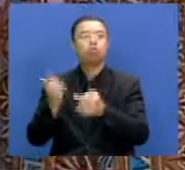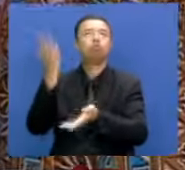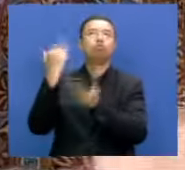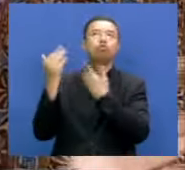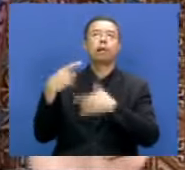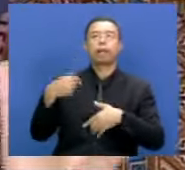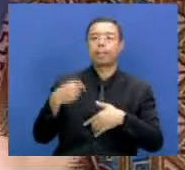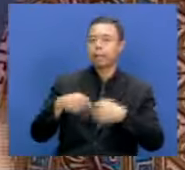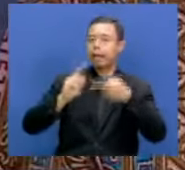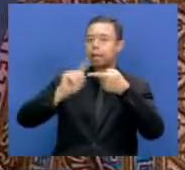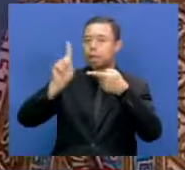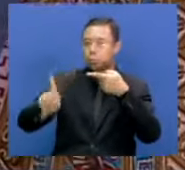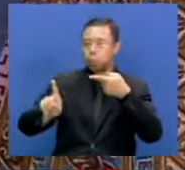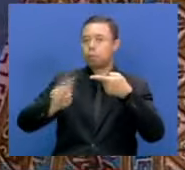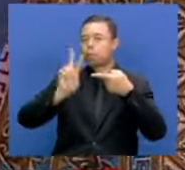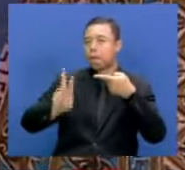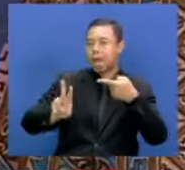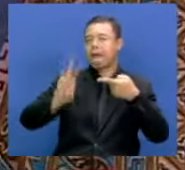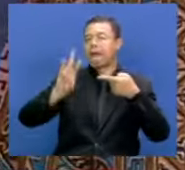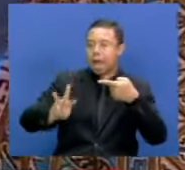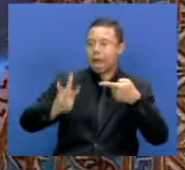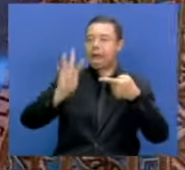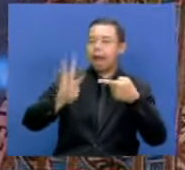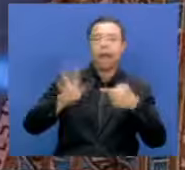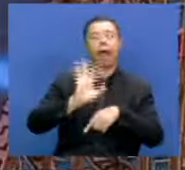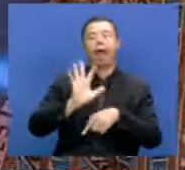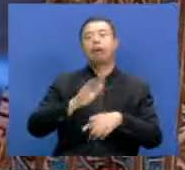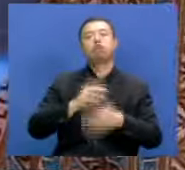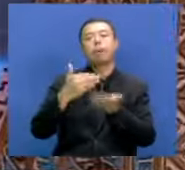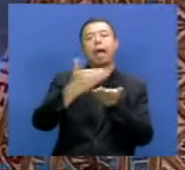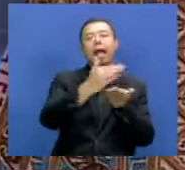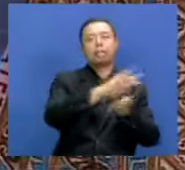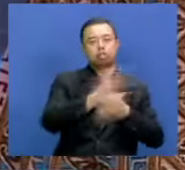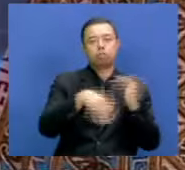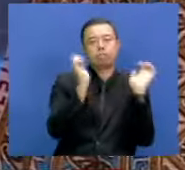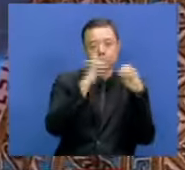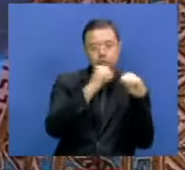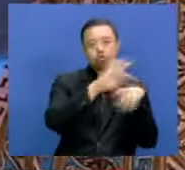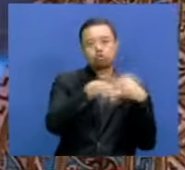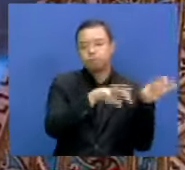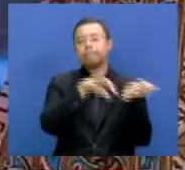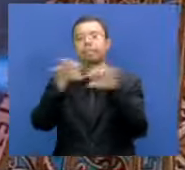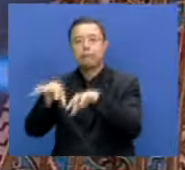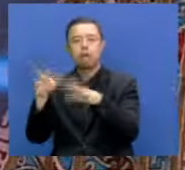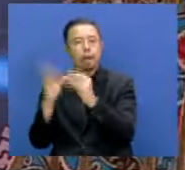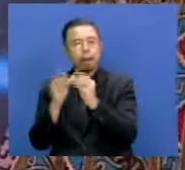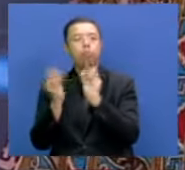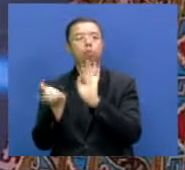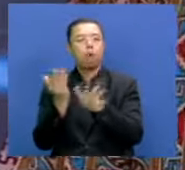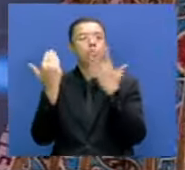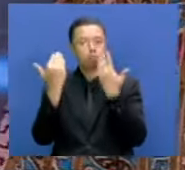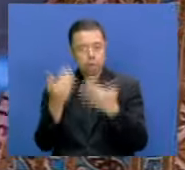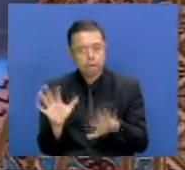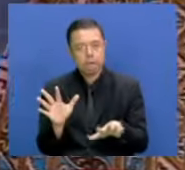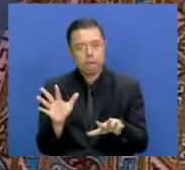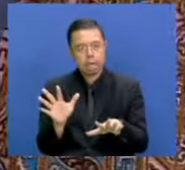kementerian ini dulu, oh ini deputi ini dulu, sekarang sudah dibagi rata, ini disepakati, dan ini rapat sudah berulang-ulang dengan seluruh kementerian